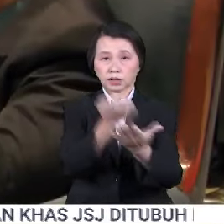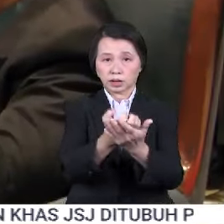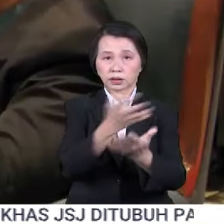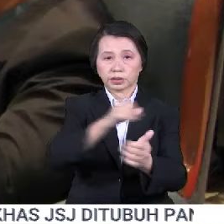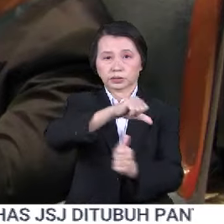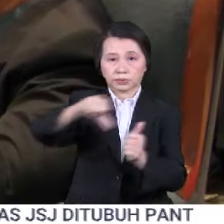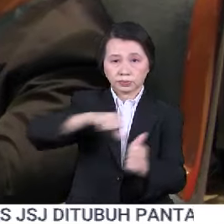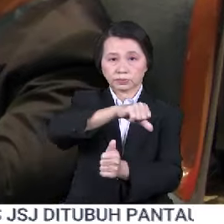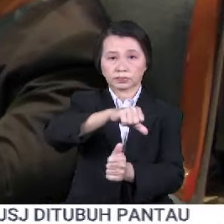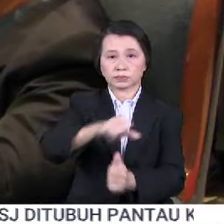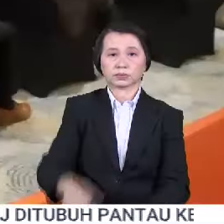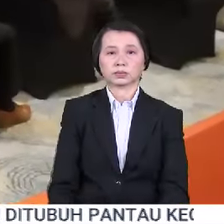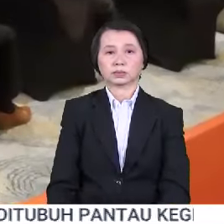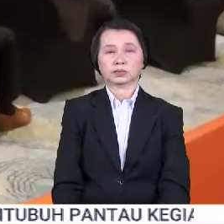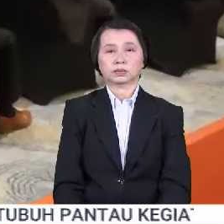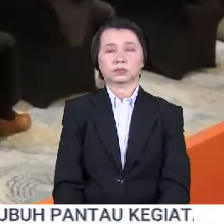sosial.